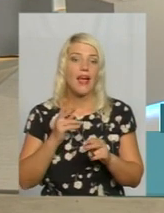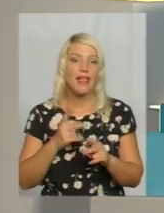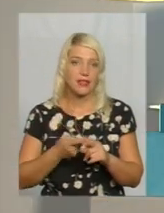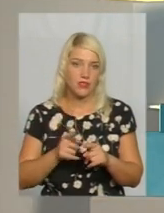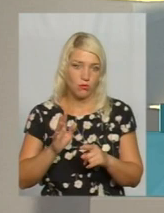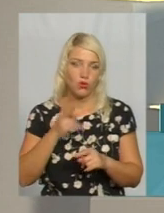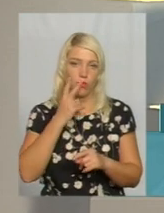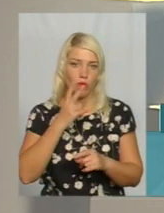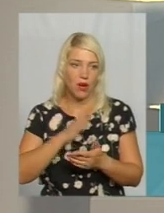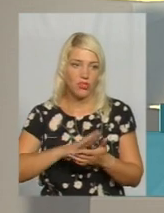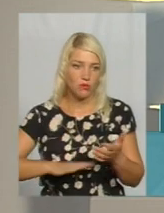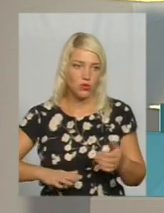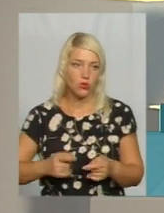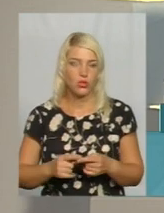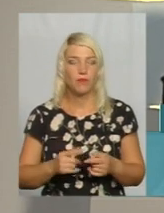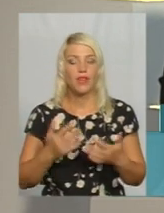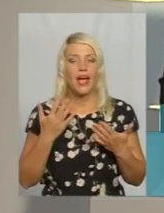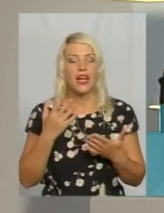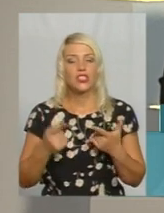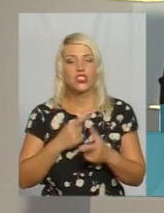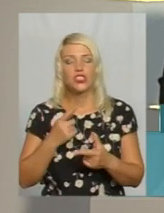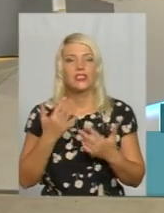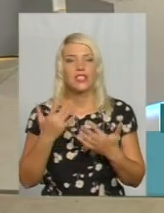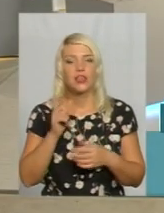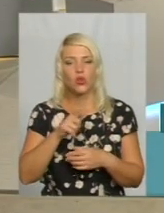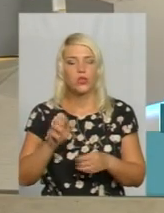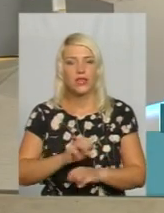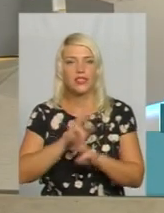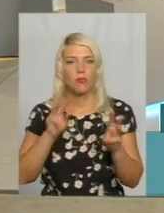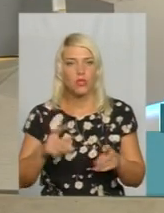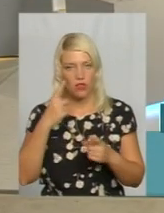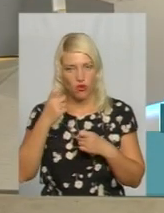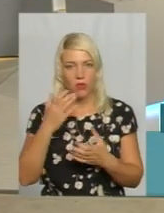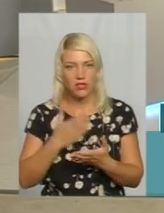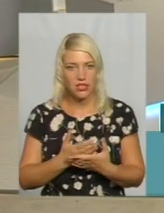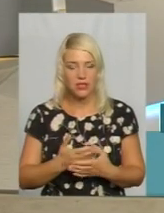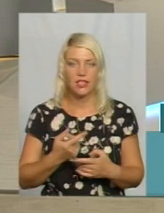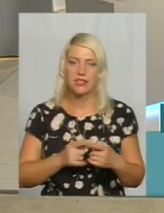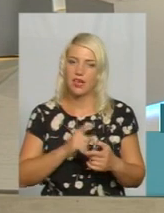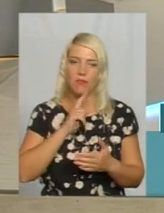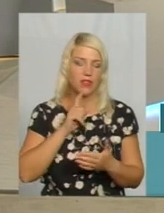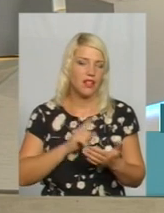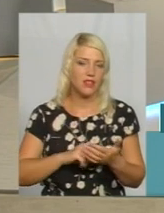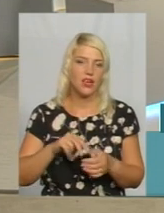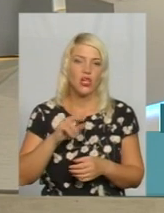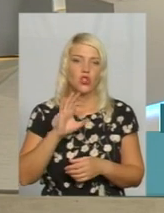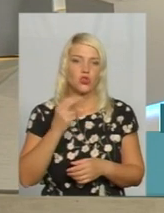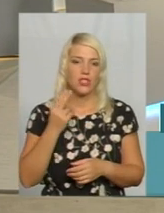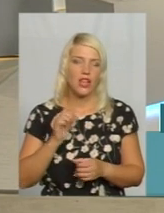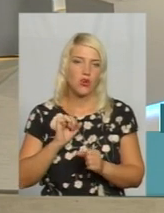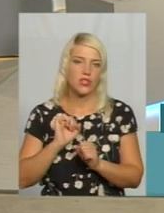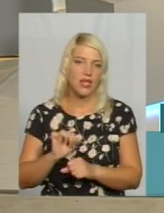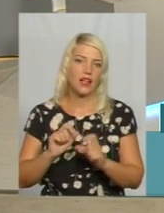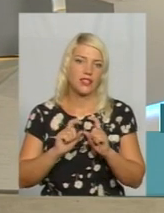інформація, скільки населення забезпечено цими цифровими? Це, знушки, це запитання до Департаменту соціального захисту. Добре,